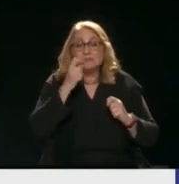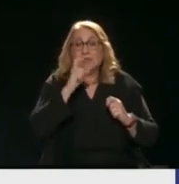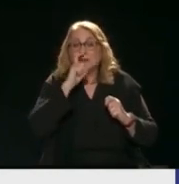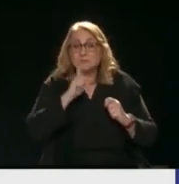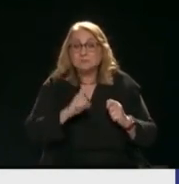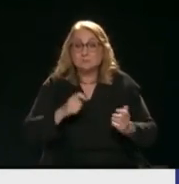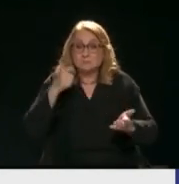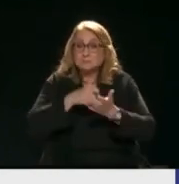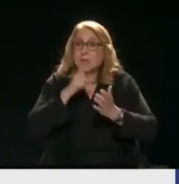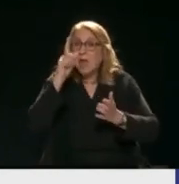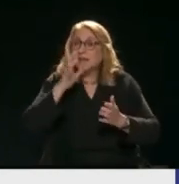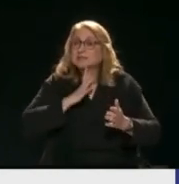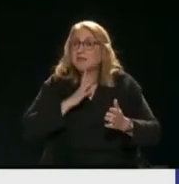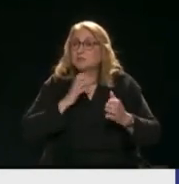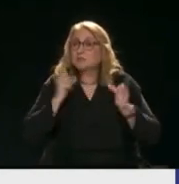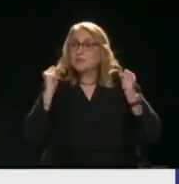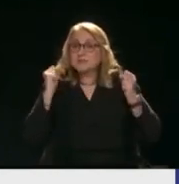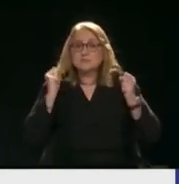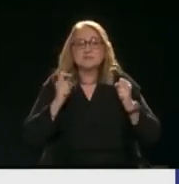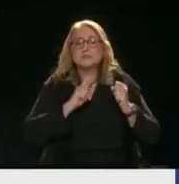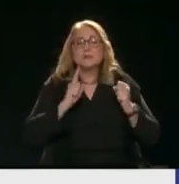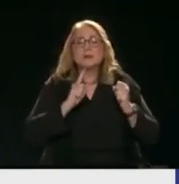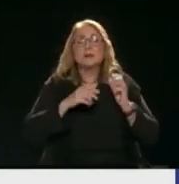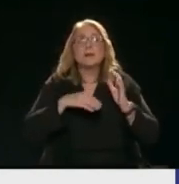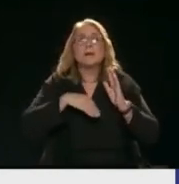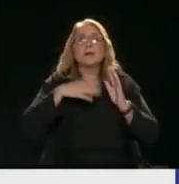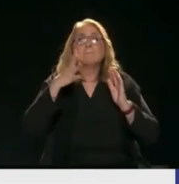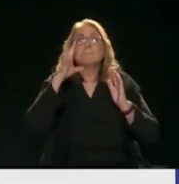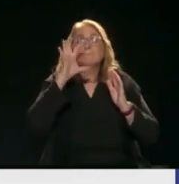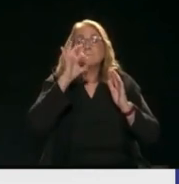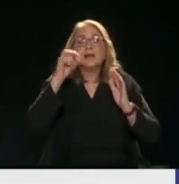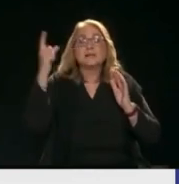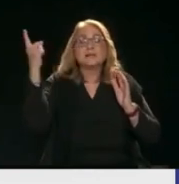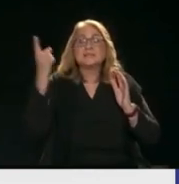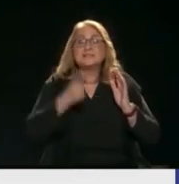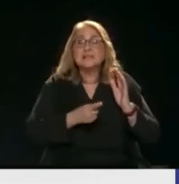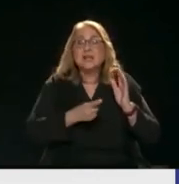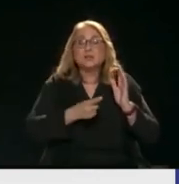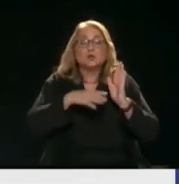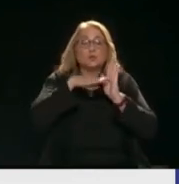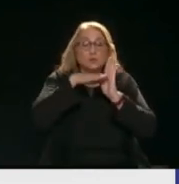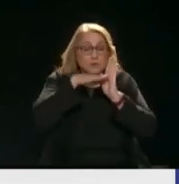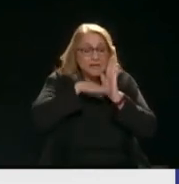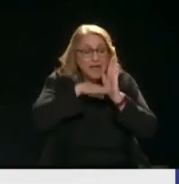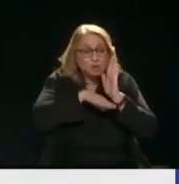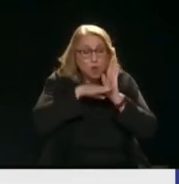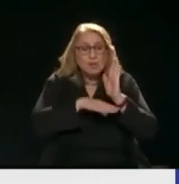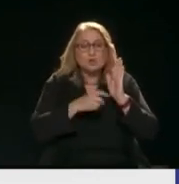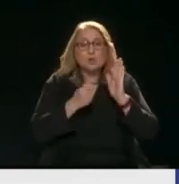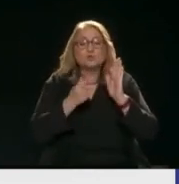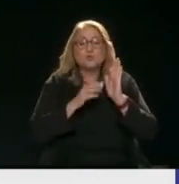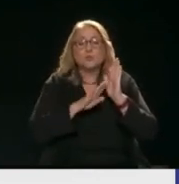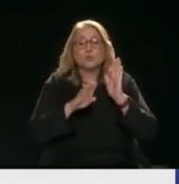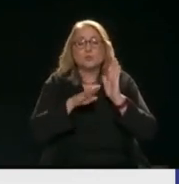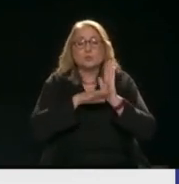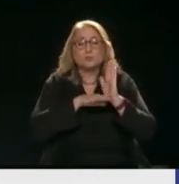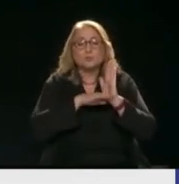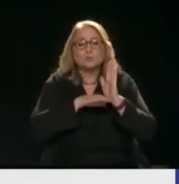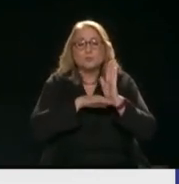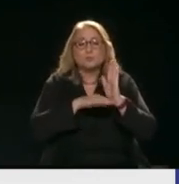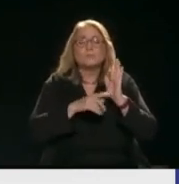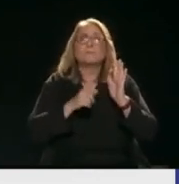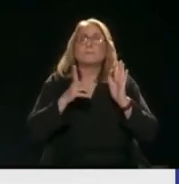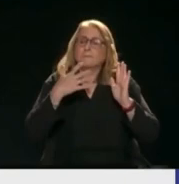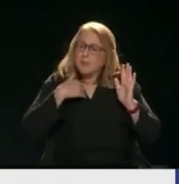χρειάζεται για να βιώσει ένας άνθρωπος Δεν θα είναι παραπάνω το 50% Του κατώτερου μισθού Και από εκεί και πάνω οτιδήποτε θα έχει στη ζωή του